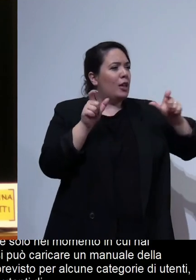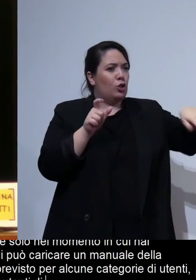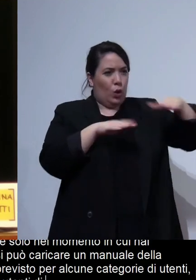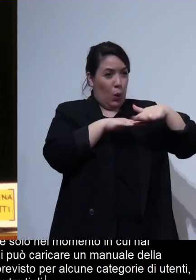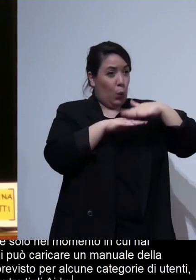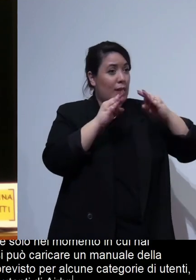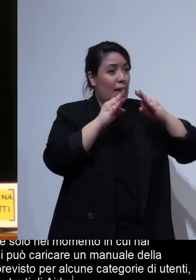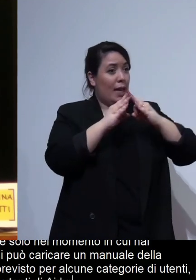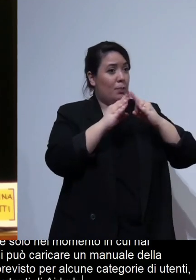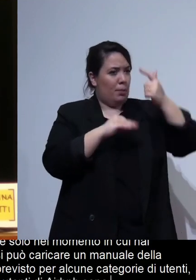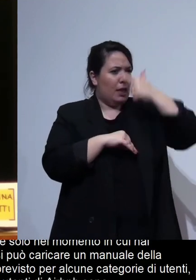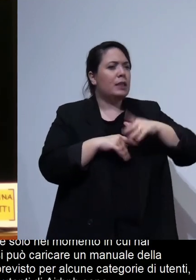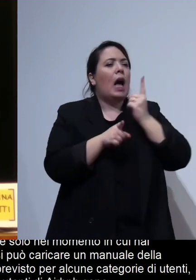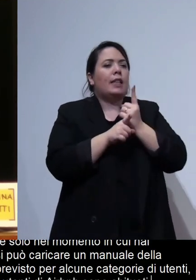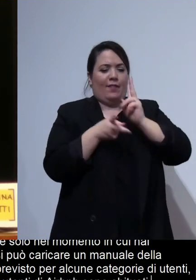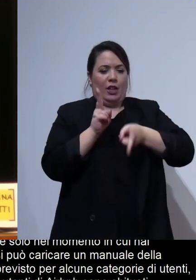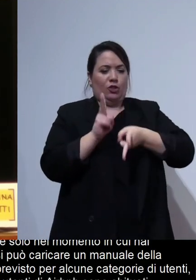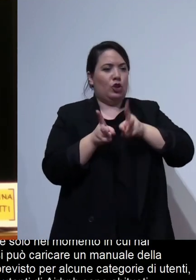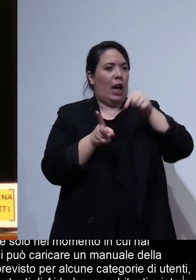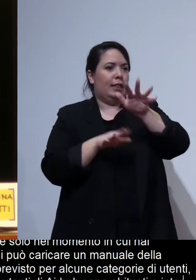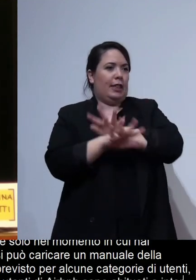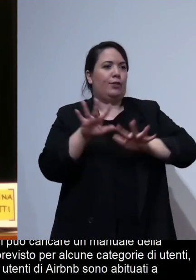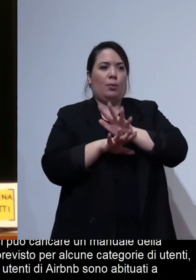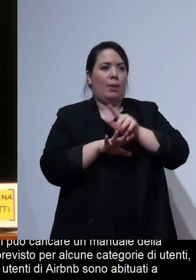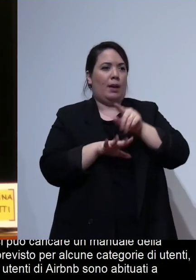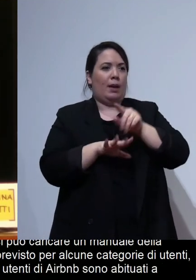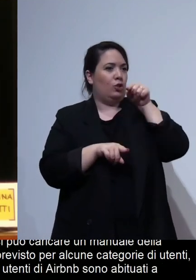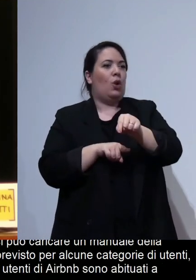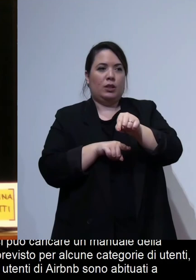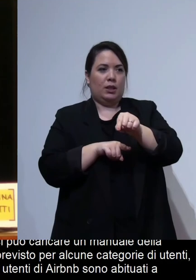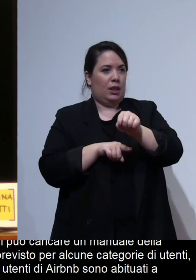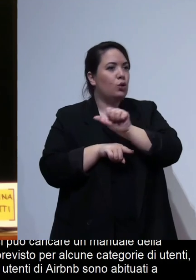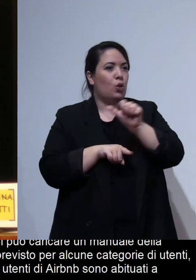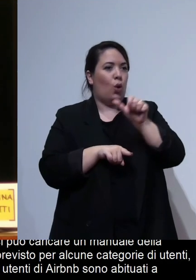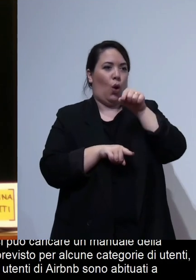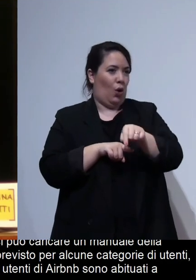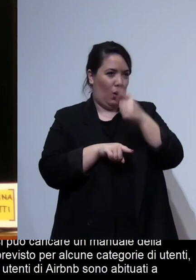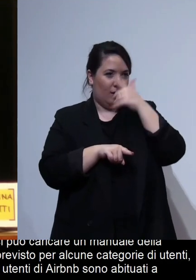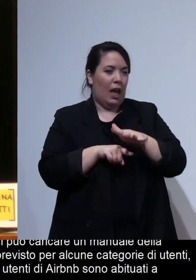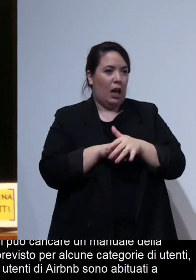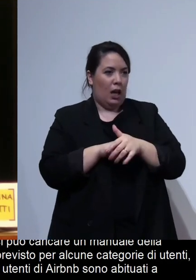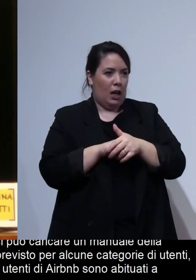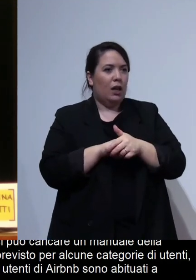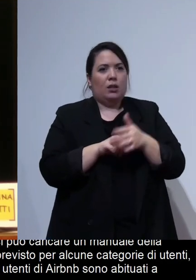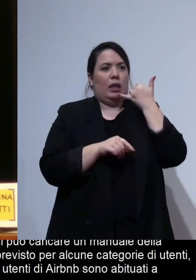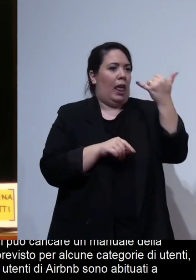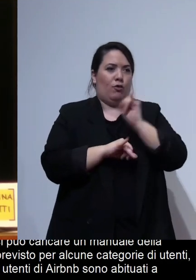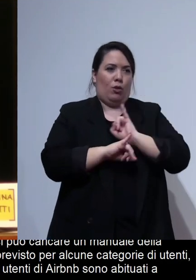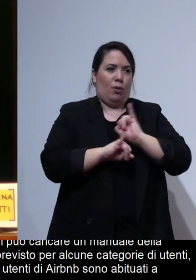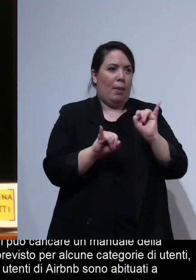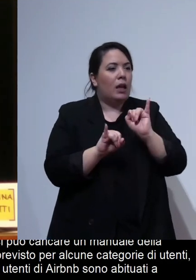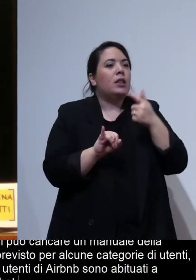con l'host e a chiedere informazioni quasi esclusivamente via chat e non via telefono quindi